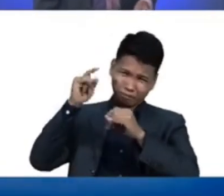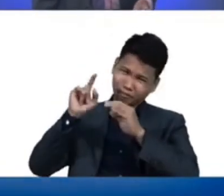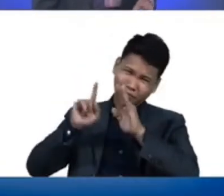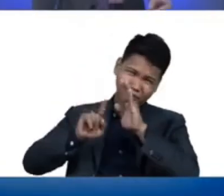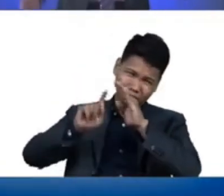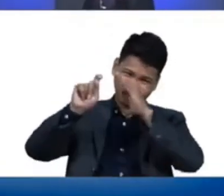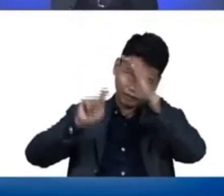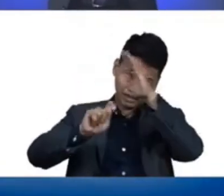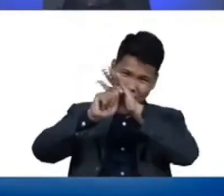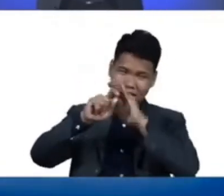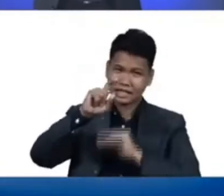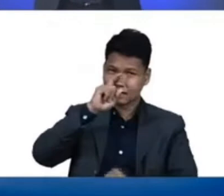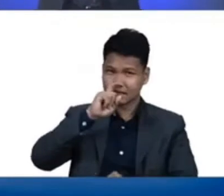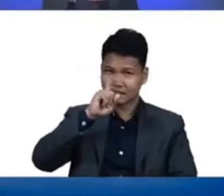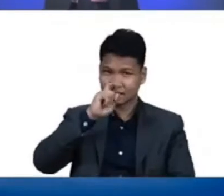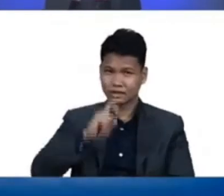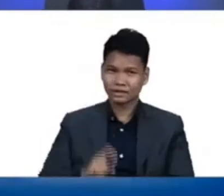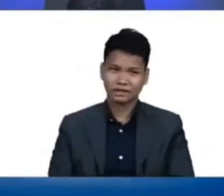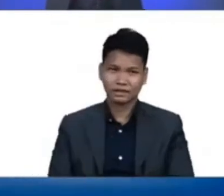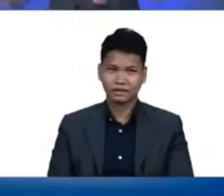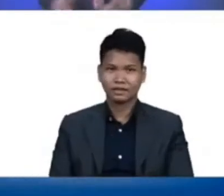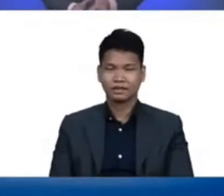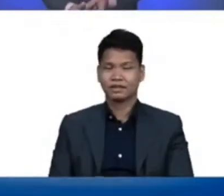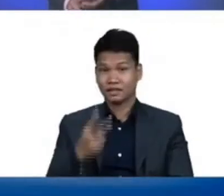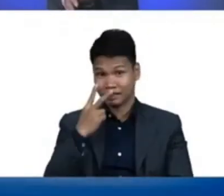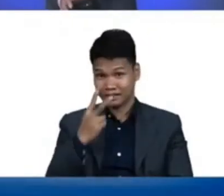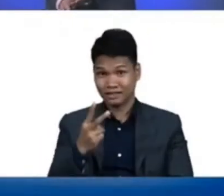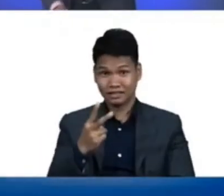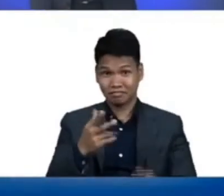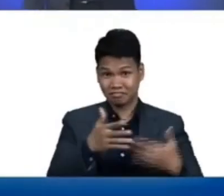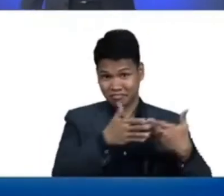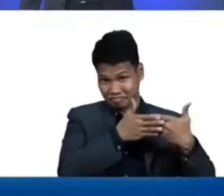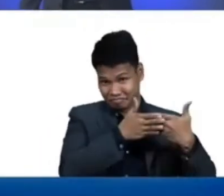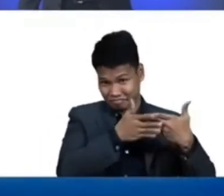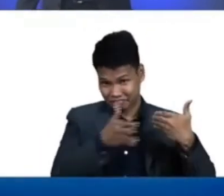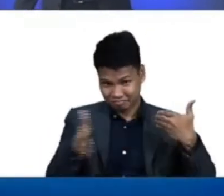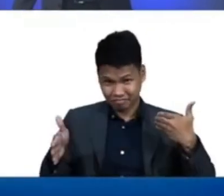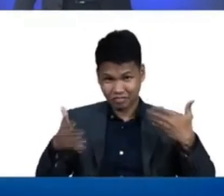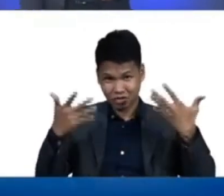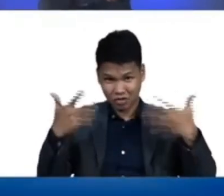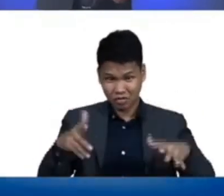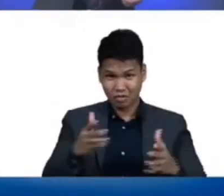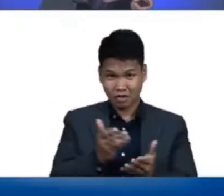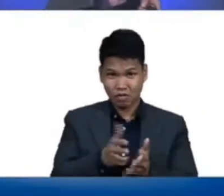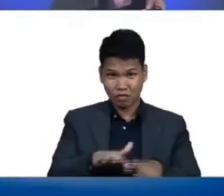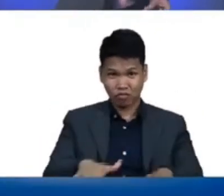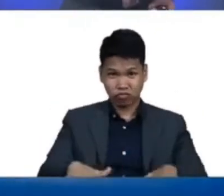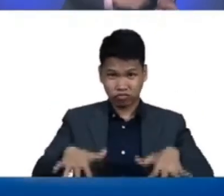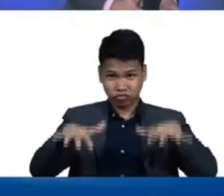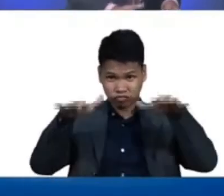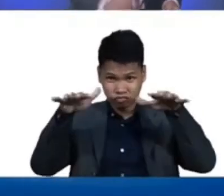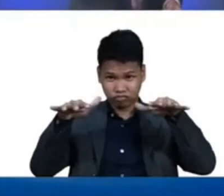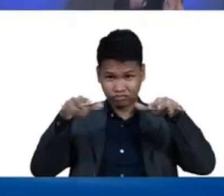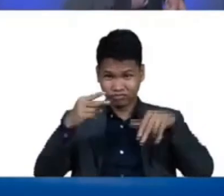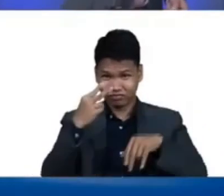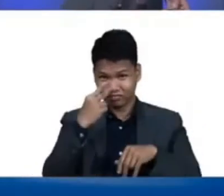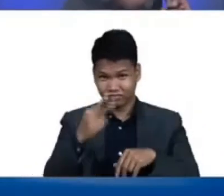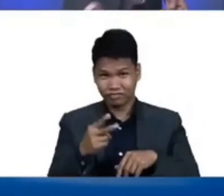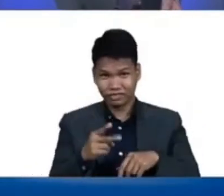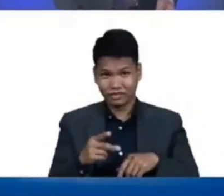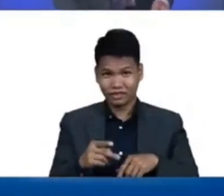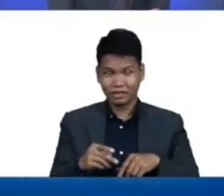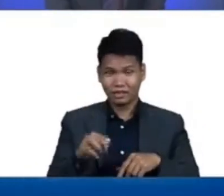flood tignan po ninyo ang nangyari doon sa kanilang life expectancy mula kay Noah kay Noah na